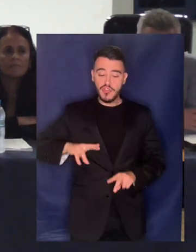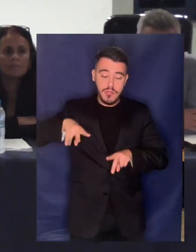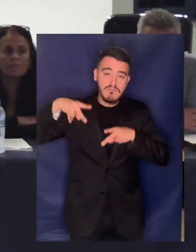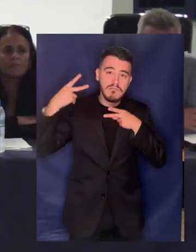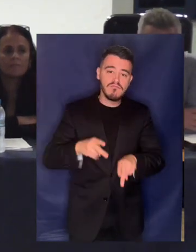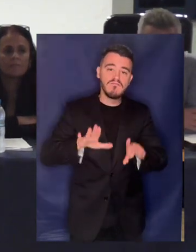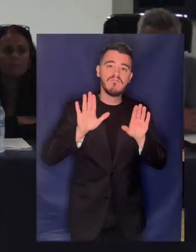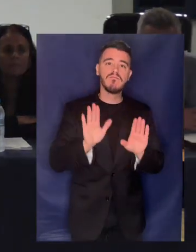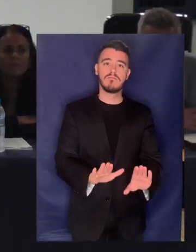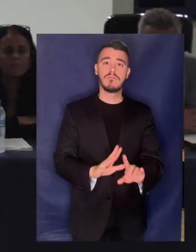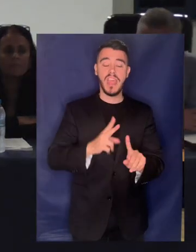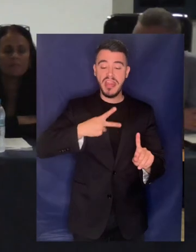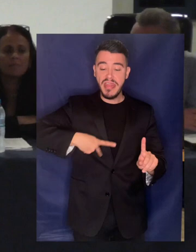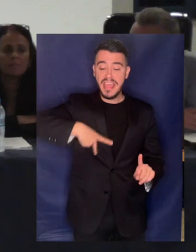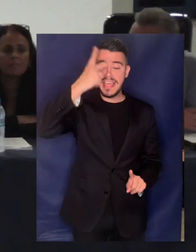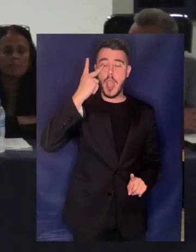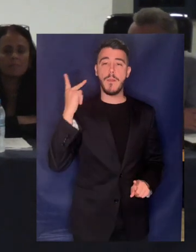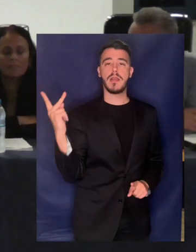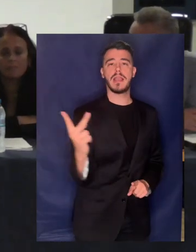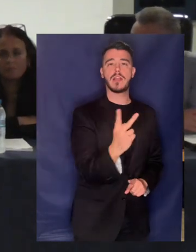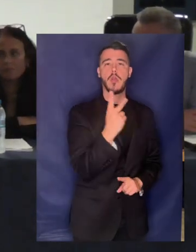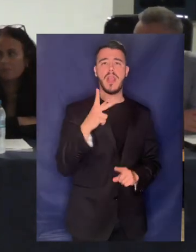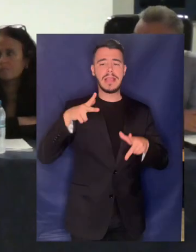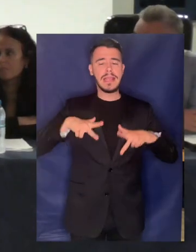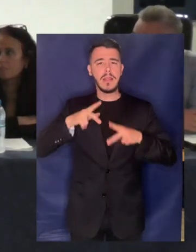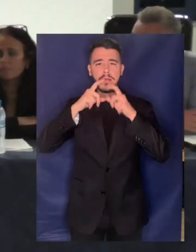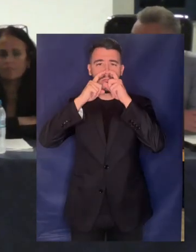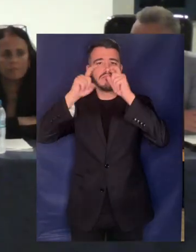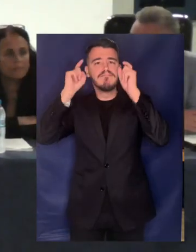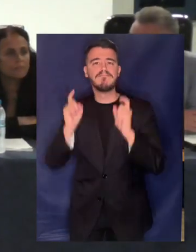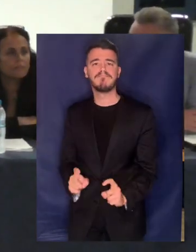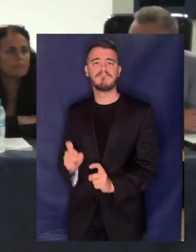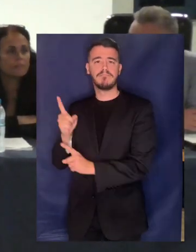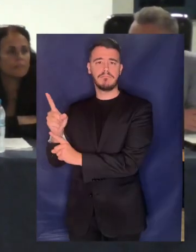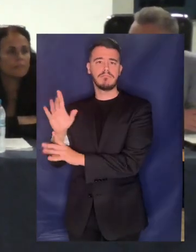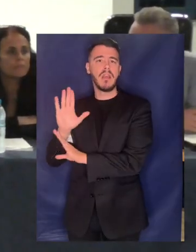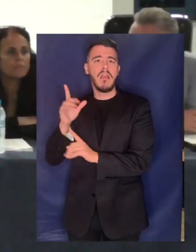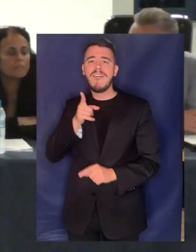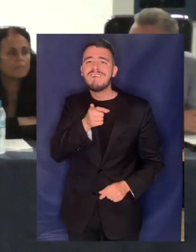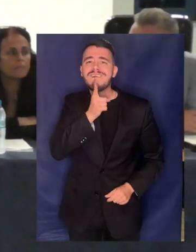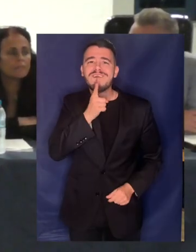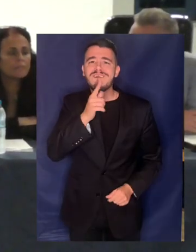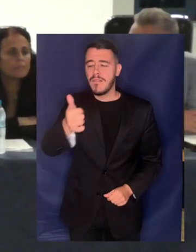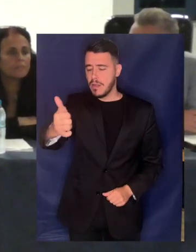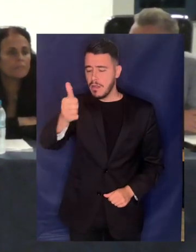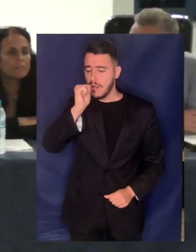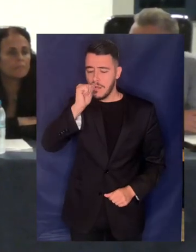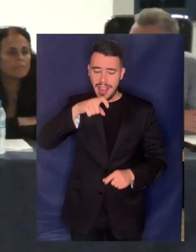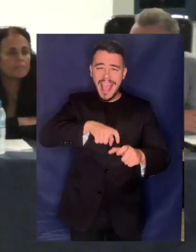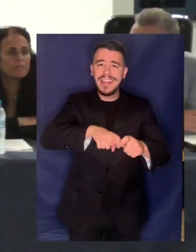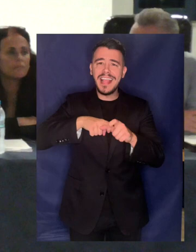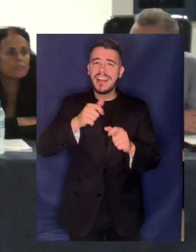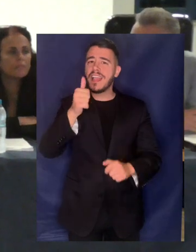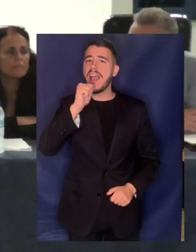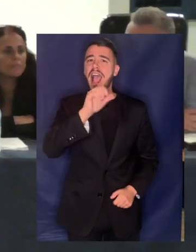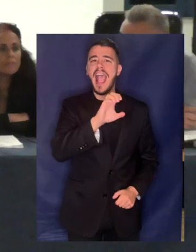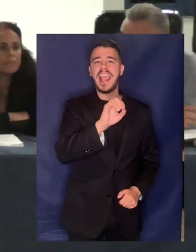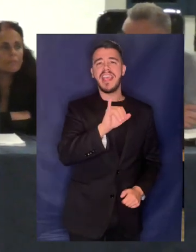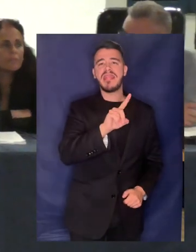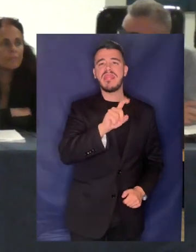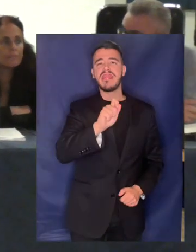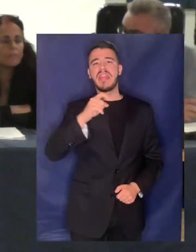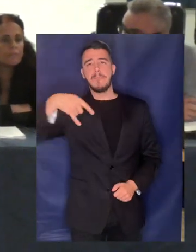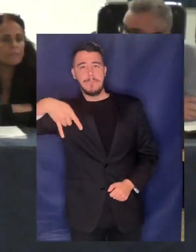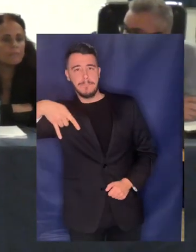Υποχρέωση της πολιτείας Η περίπτωση της ΕΙΔΑΠ Αυτός είναι ο τίτλος της μελέτης Είναι το